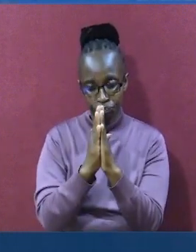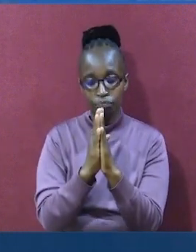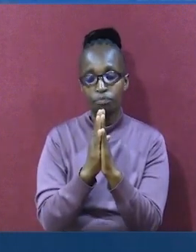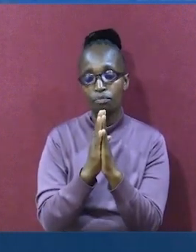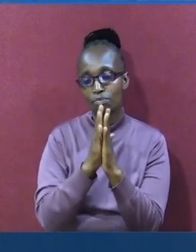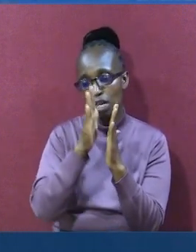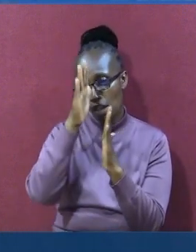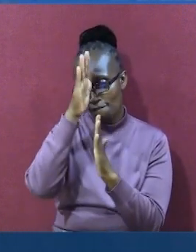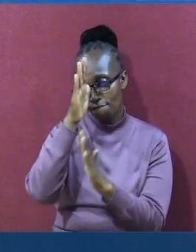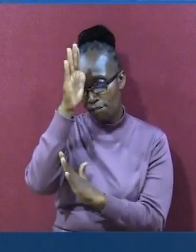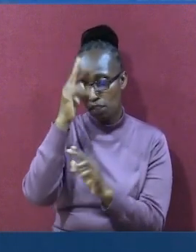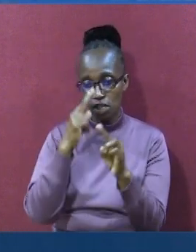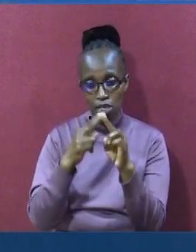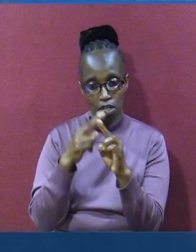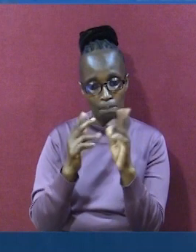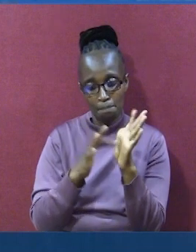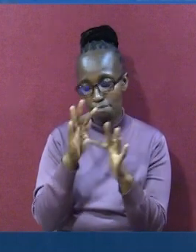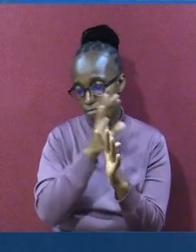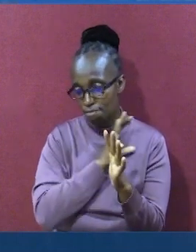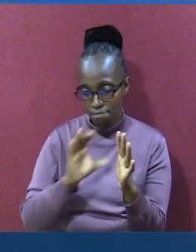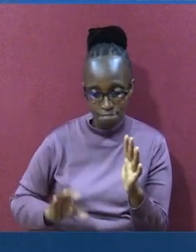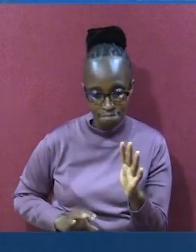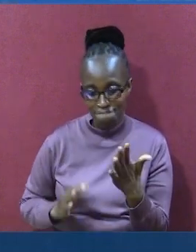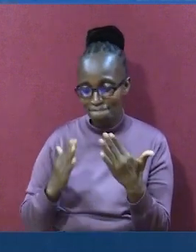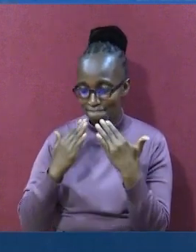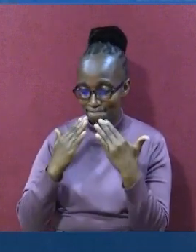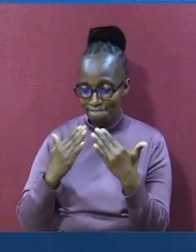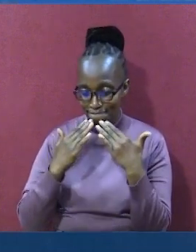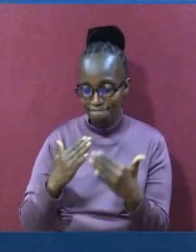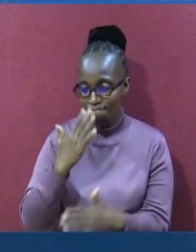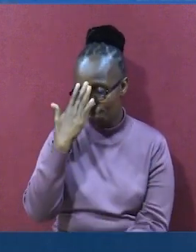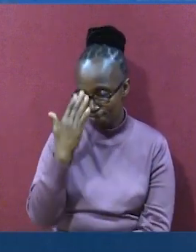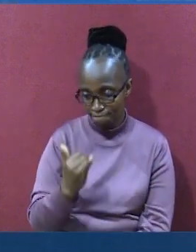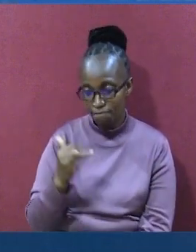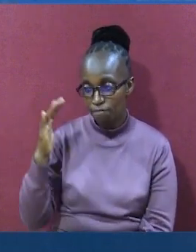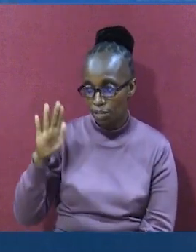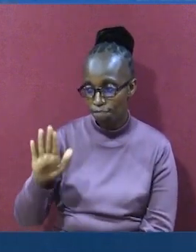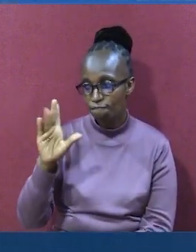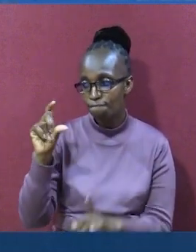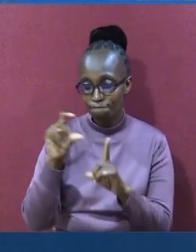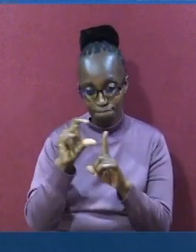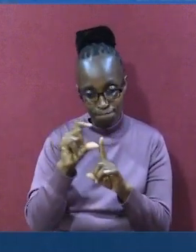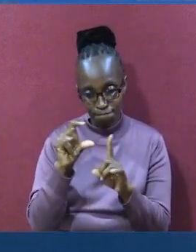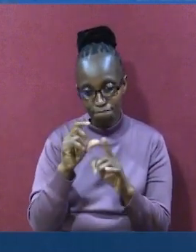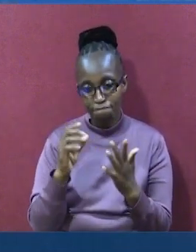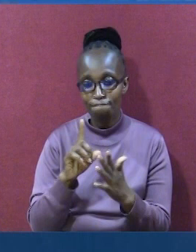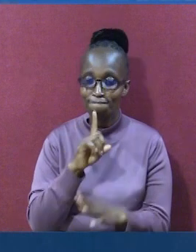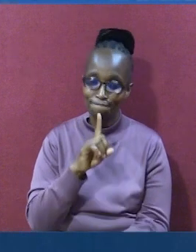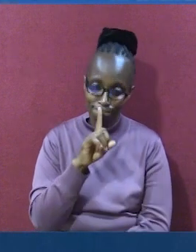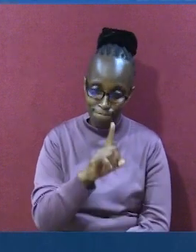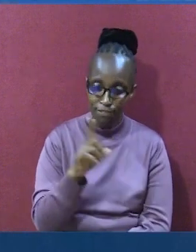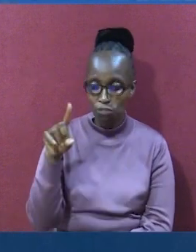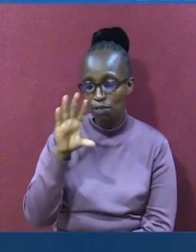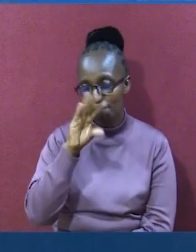Na tuwame. Baba katika jina la Yesu Kristo. Nina kushukuru. Ni kwa anchili ya neno lako. Asubia leo.